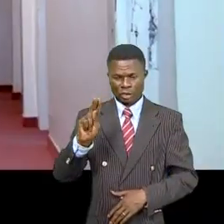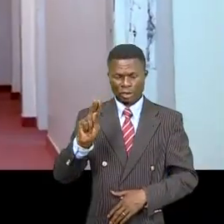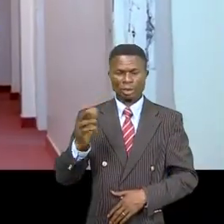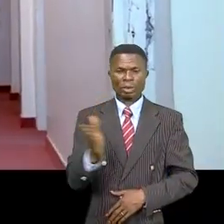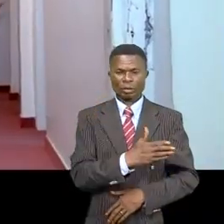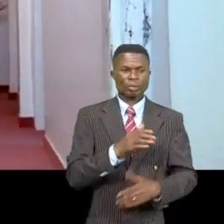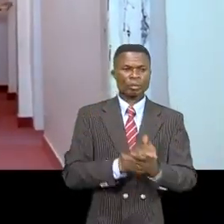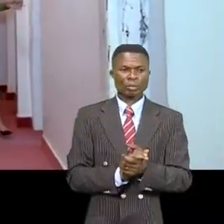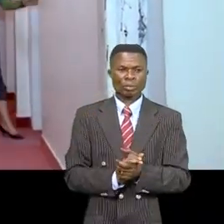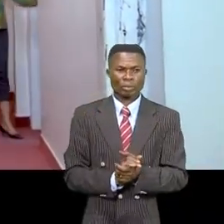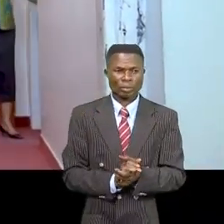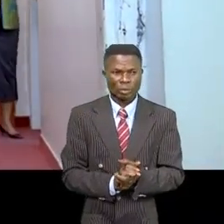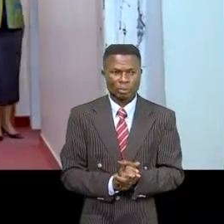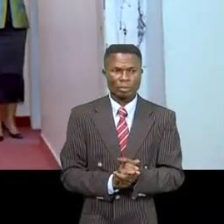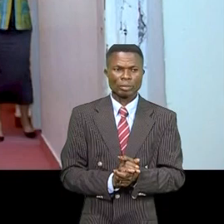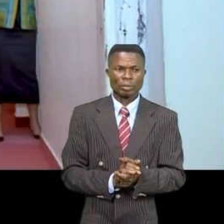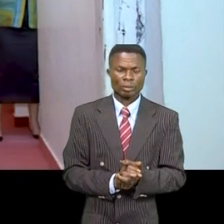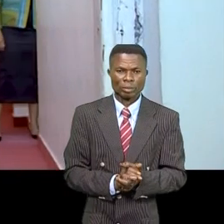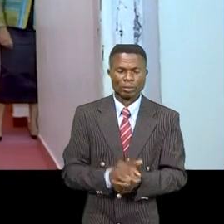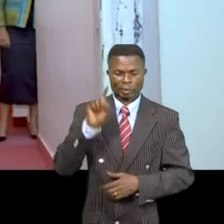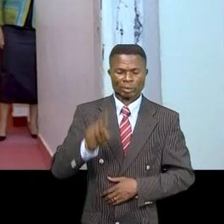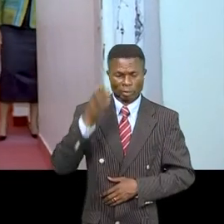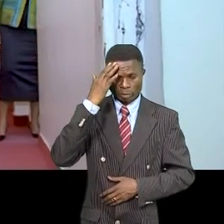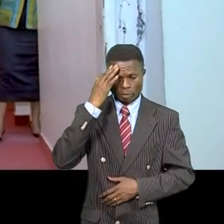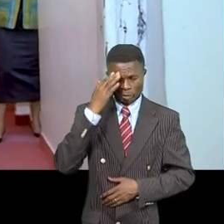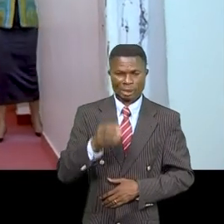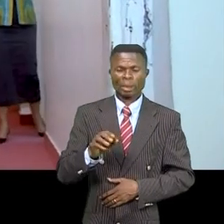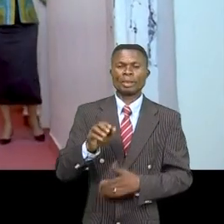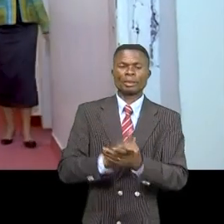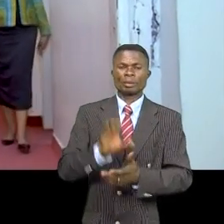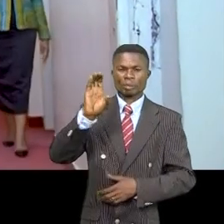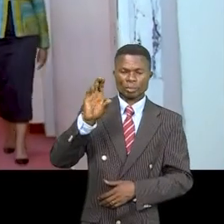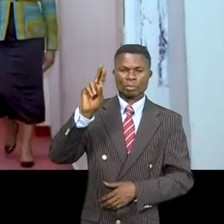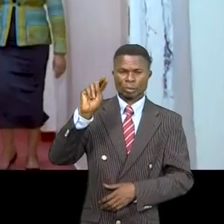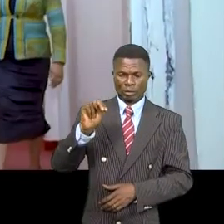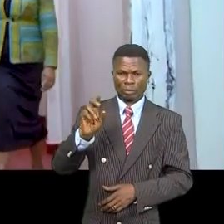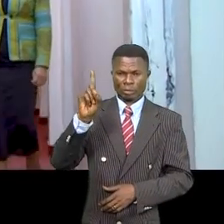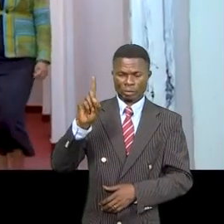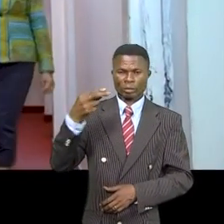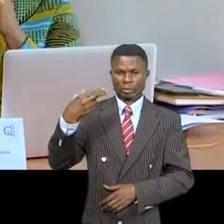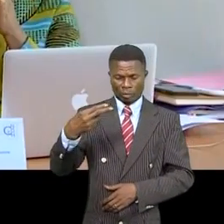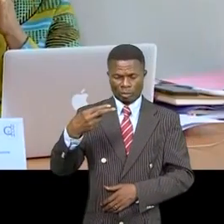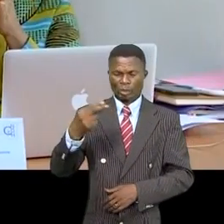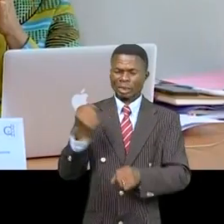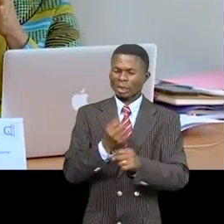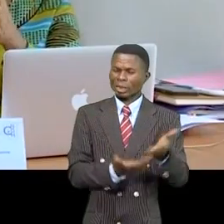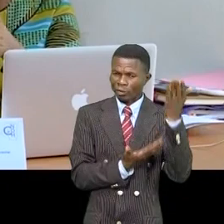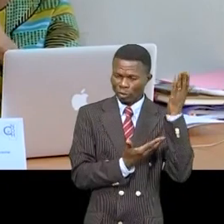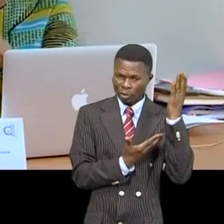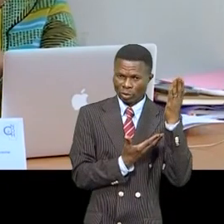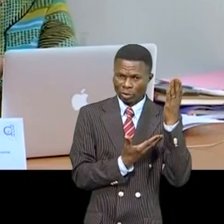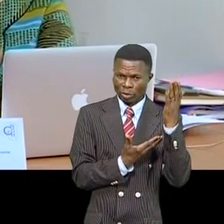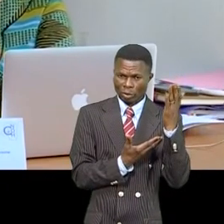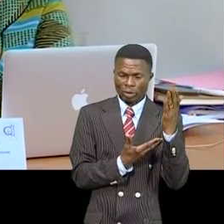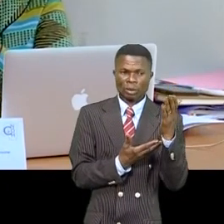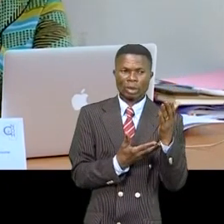Les organisations féminines doivent savoir que la CNDH a également dans ses attributions le fait de veiller